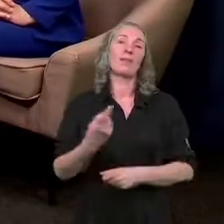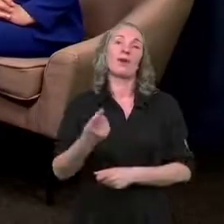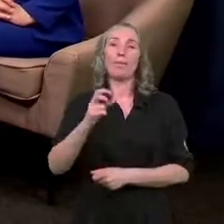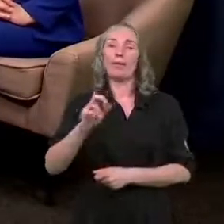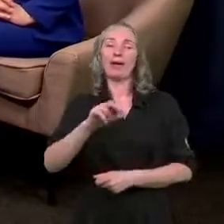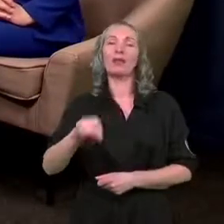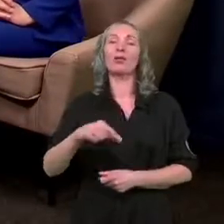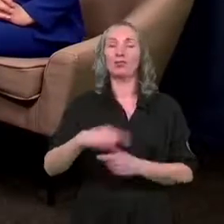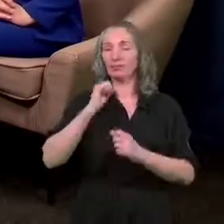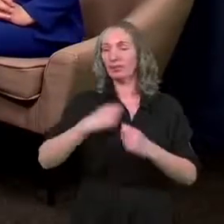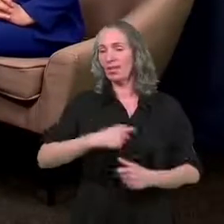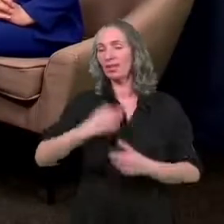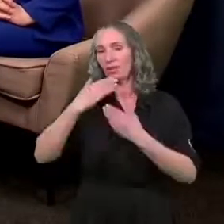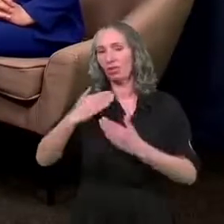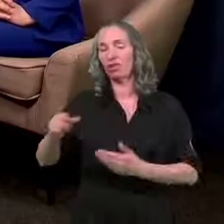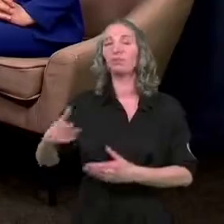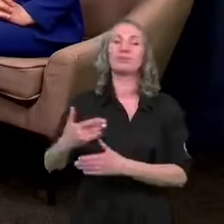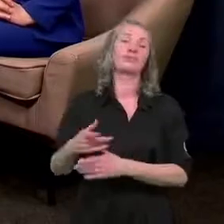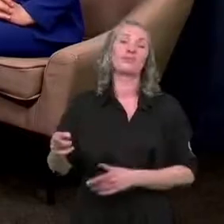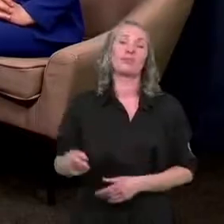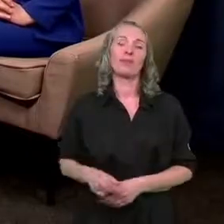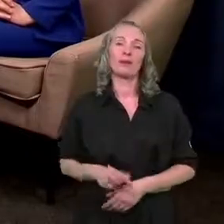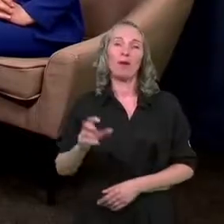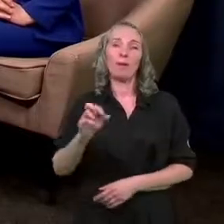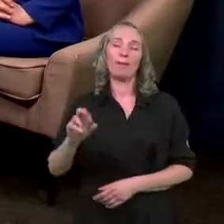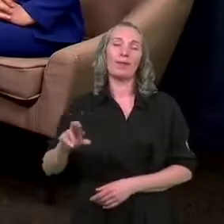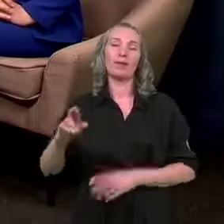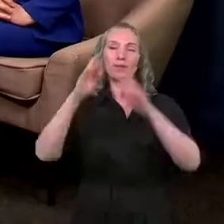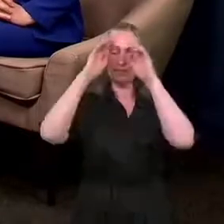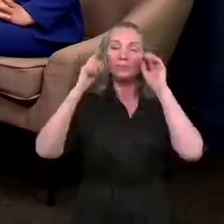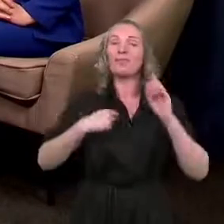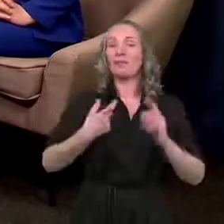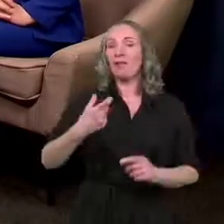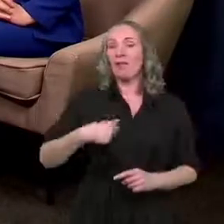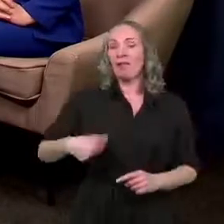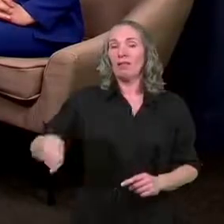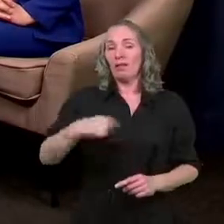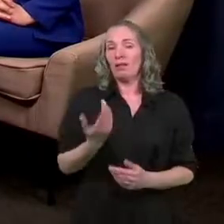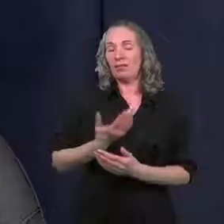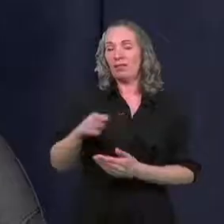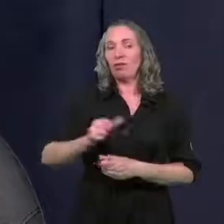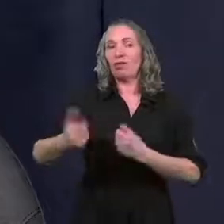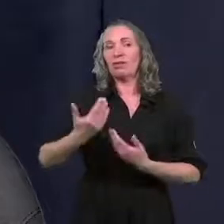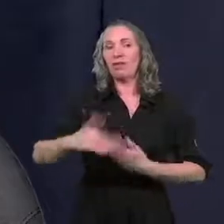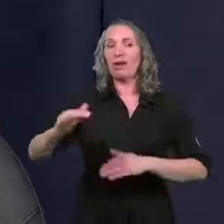za co mu serdecznie też dziękujemy, bo dla nas to też jest oczywiście wielka pomoc,